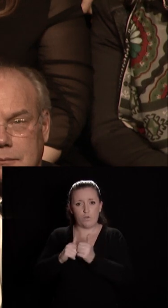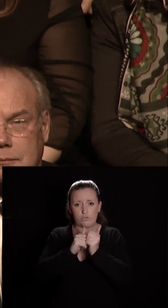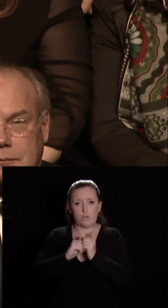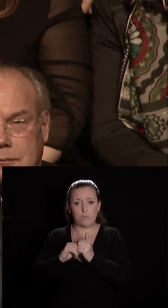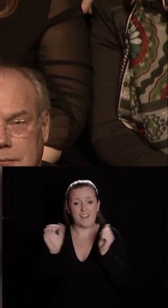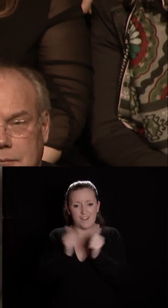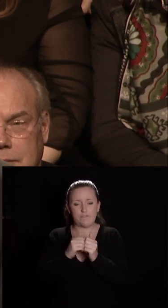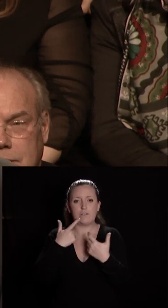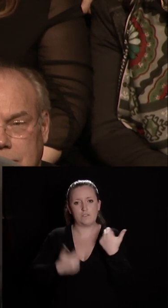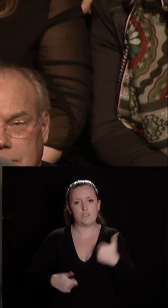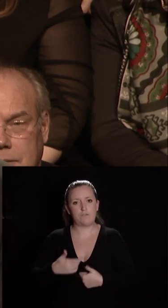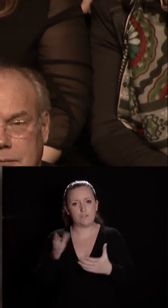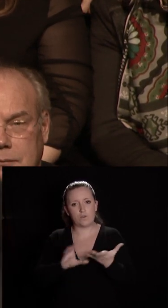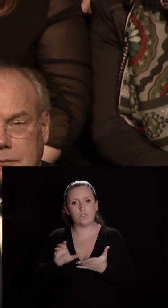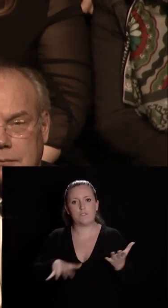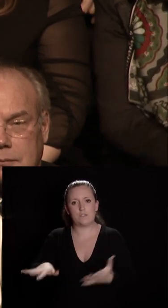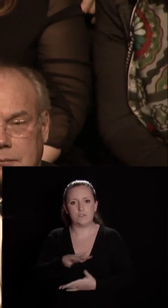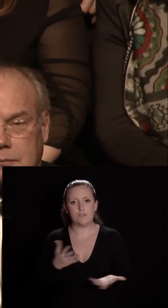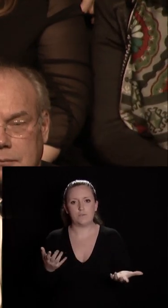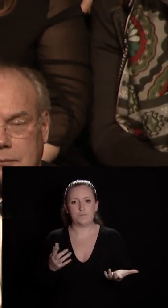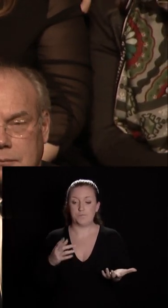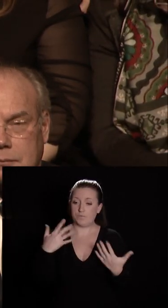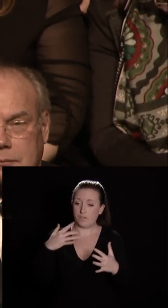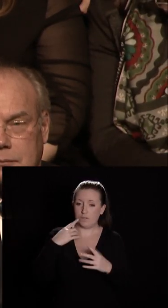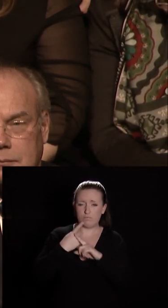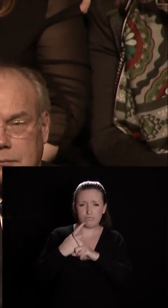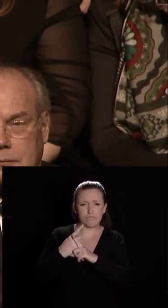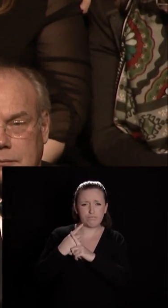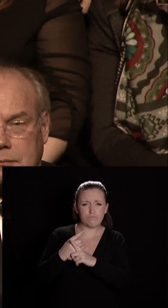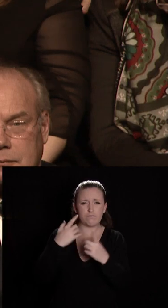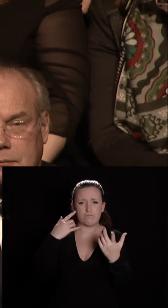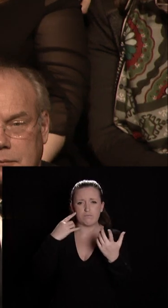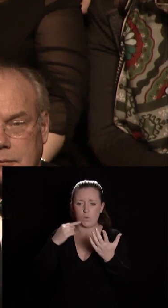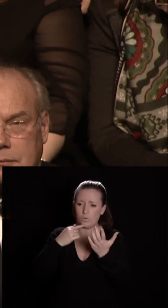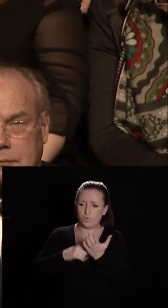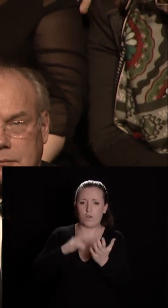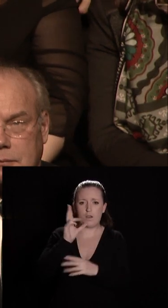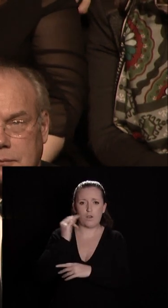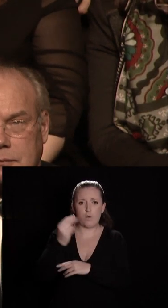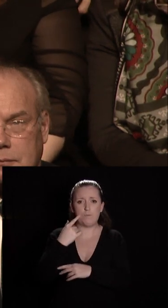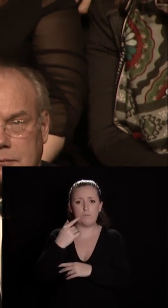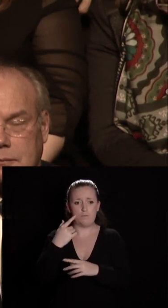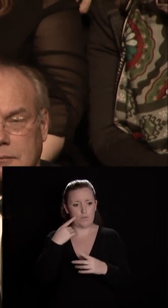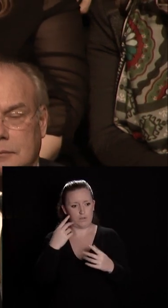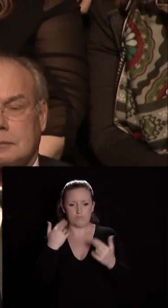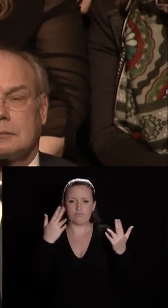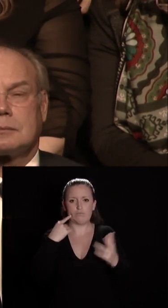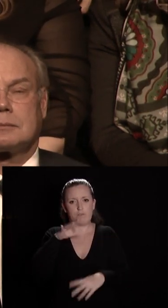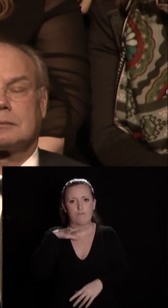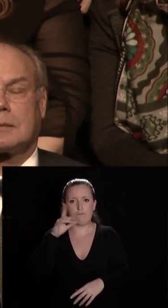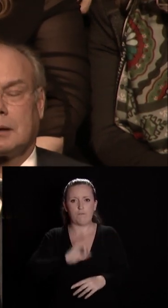avec les services de nos collectivités nous défendons partout les droits de l'homme et la dignité de la femme c'est notre honneur c'est notre devoir